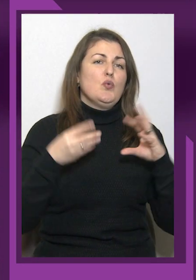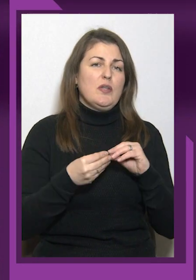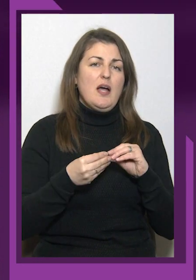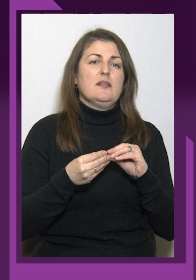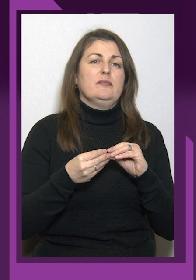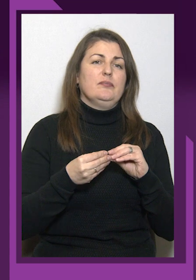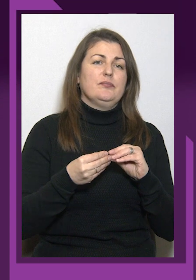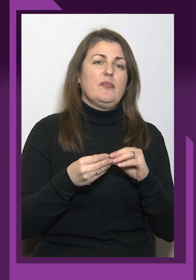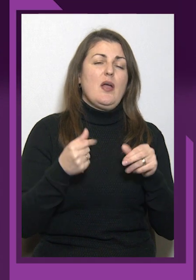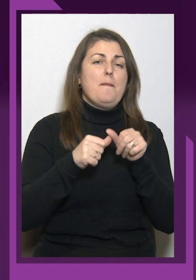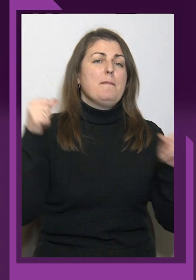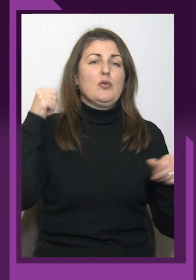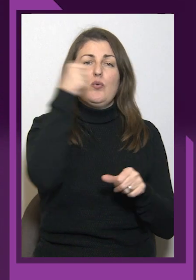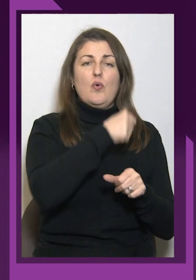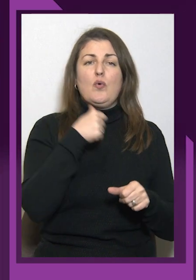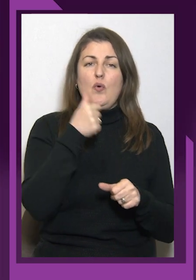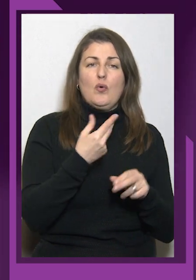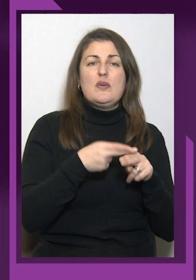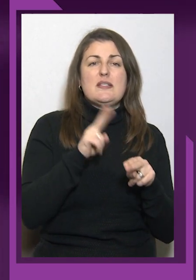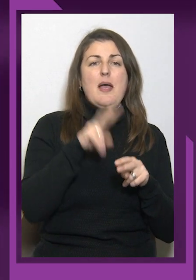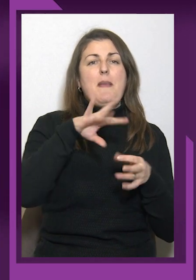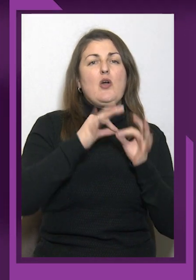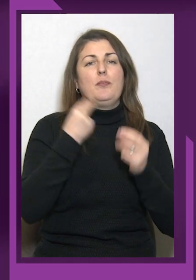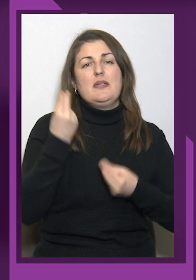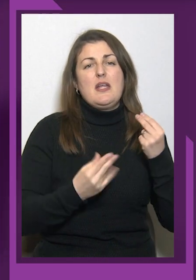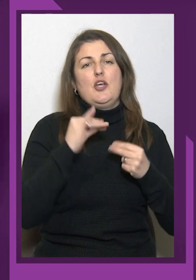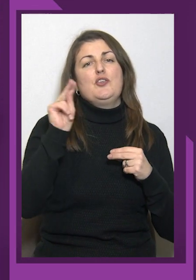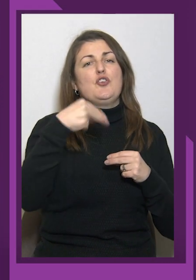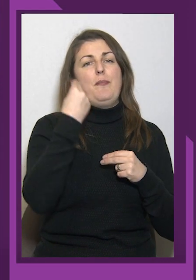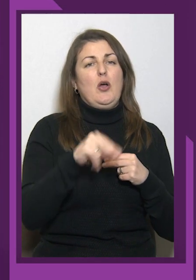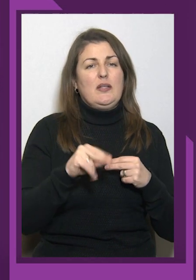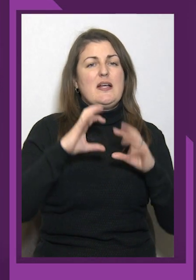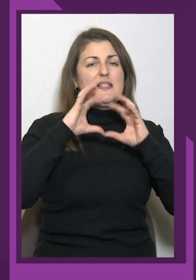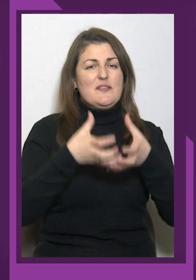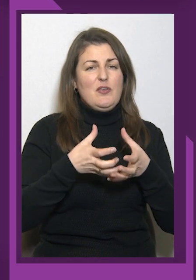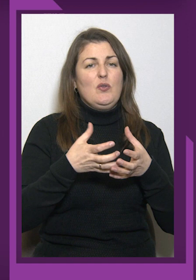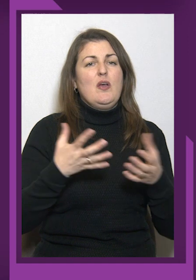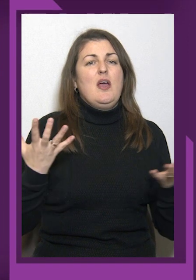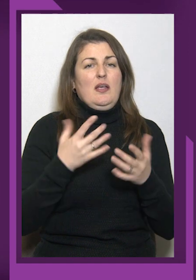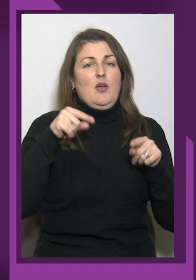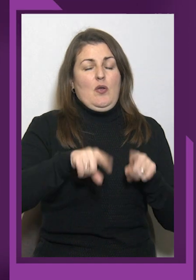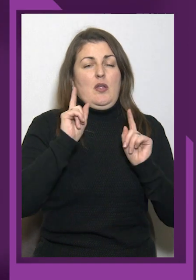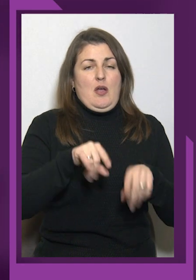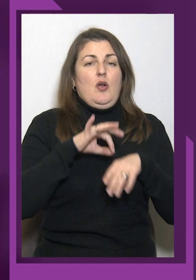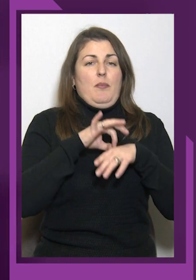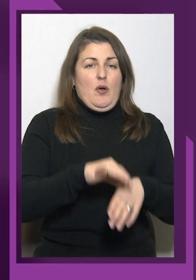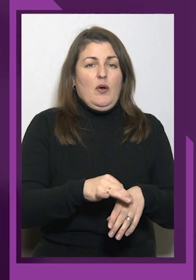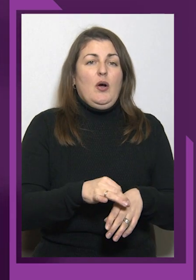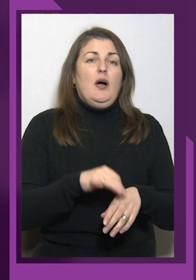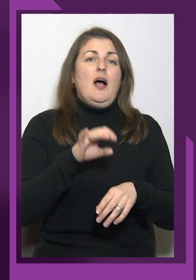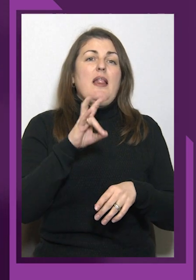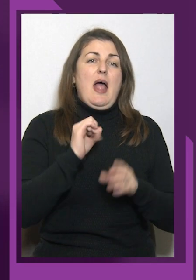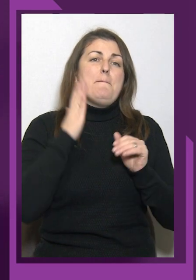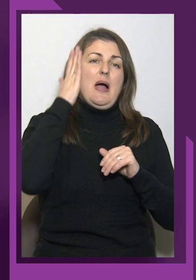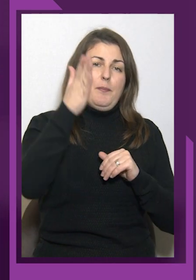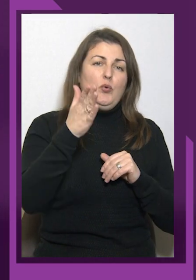ігри, і Чемпіонат світу, який тут також проходив. А на майбутнє це буде вже наступний Чемпіонат